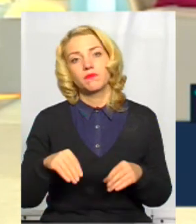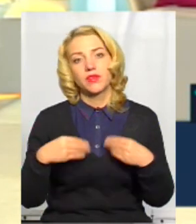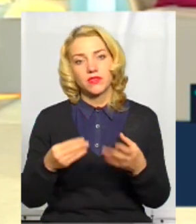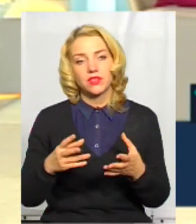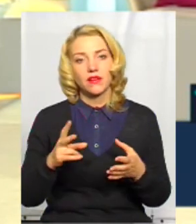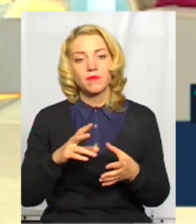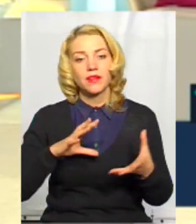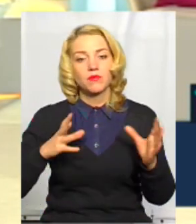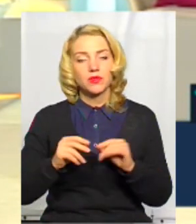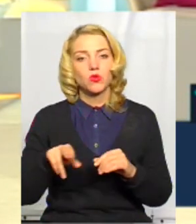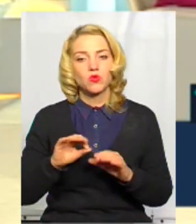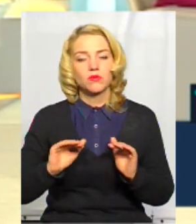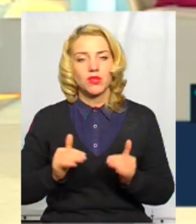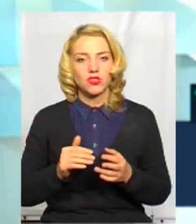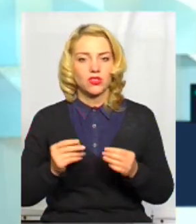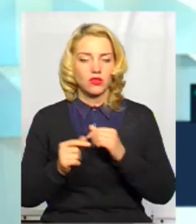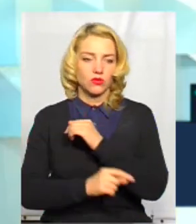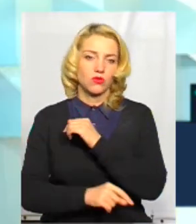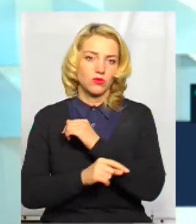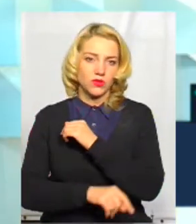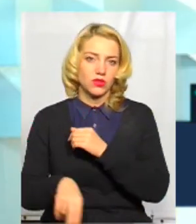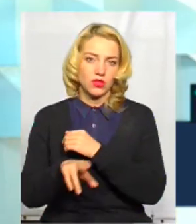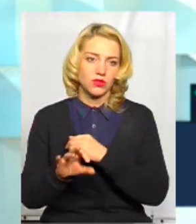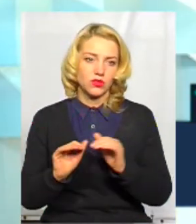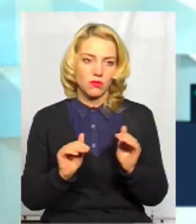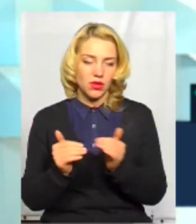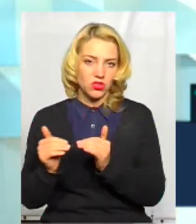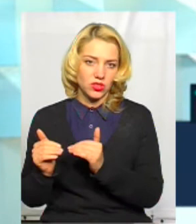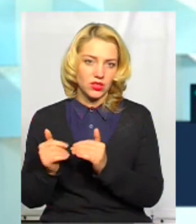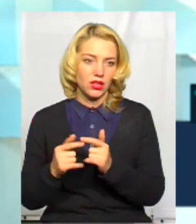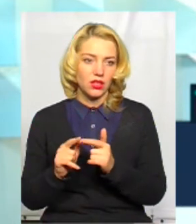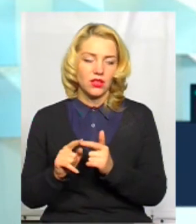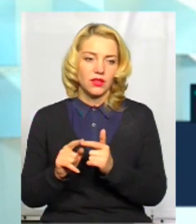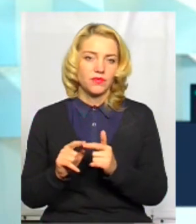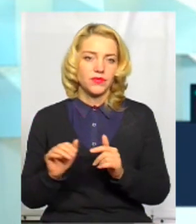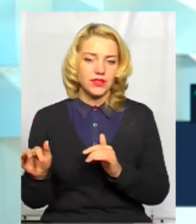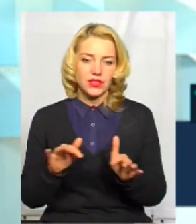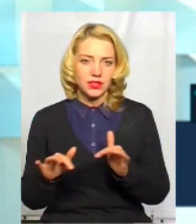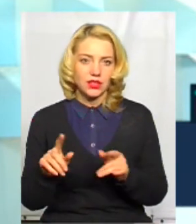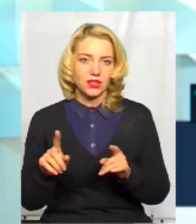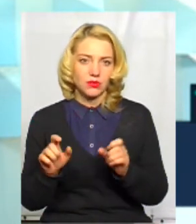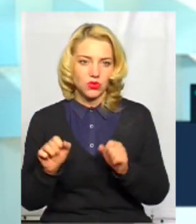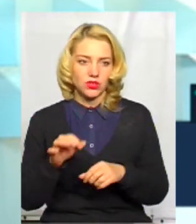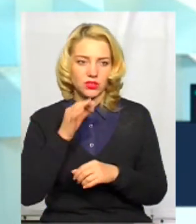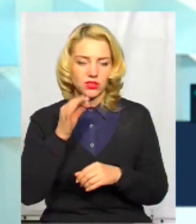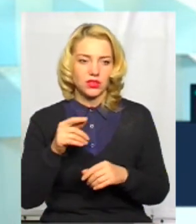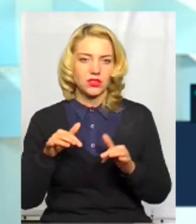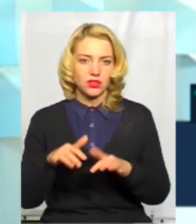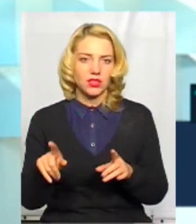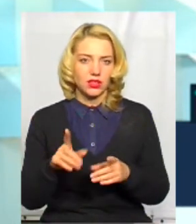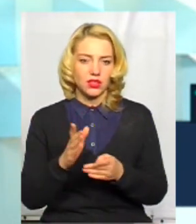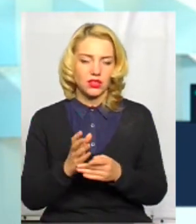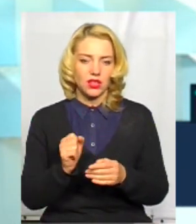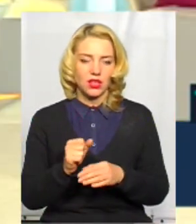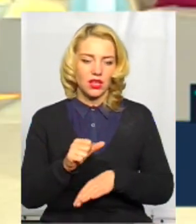підсумку до зменшення тої ж самої корупції, до зменшення певних дій, які можна назвати діями, які знаходяться на